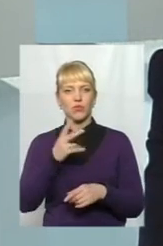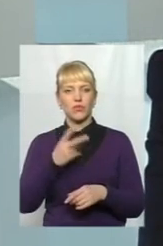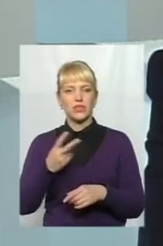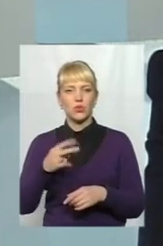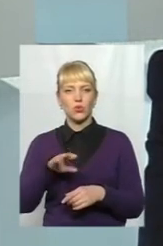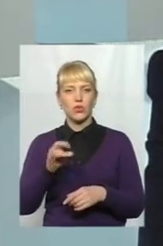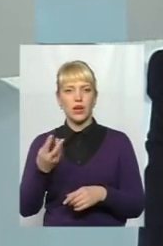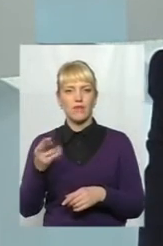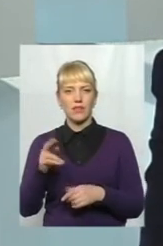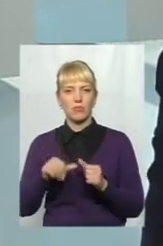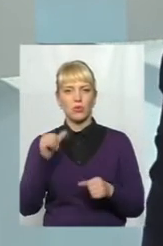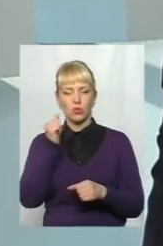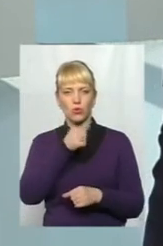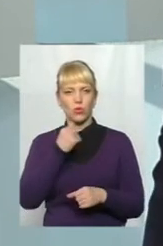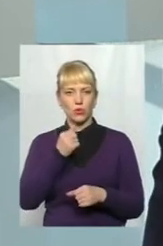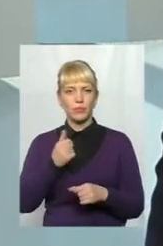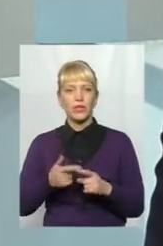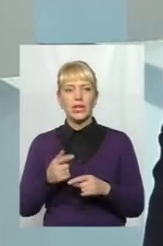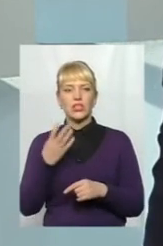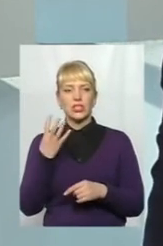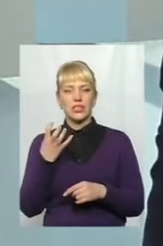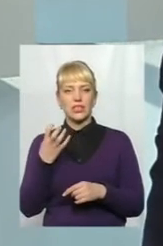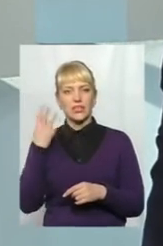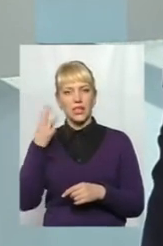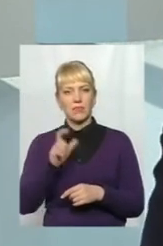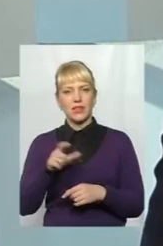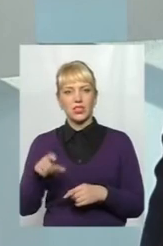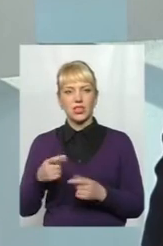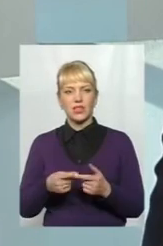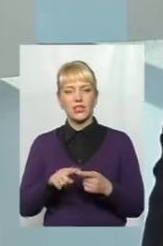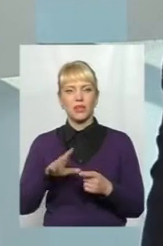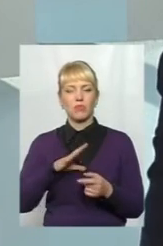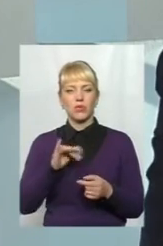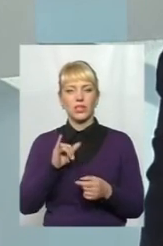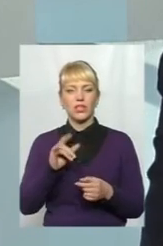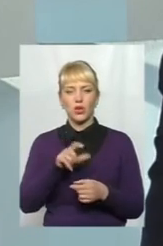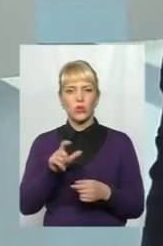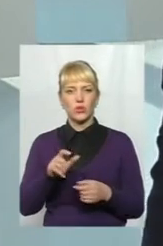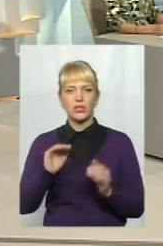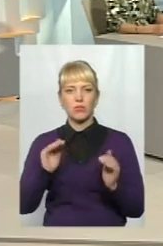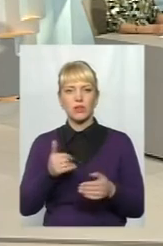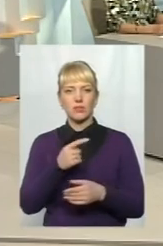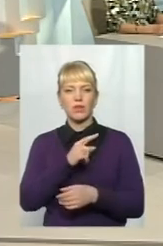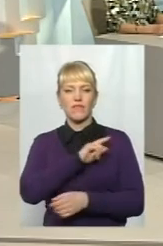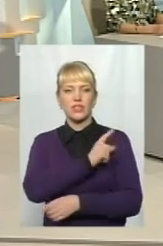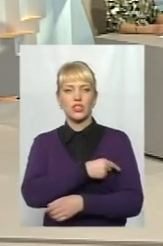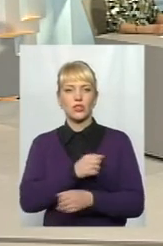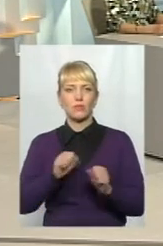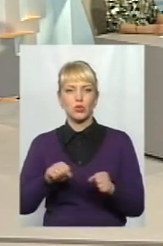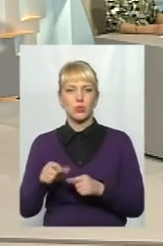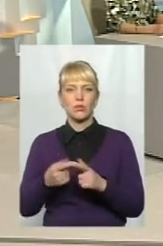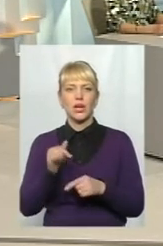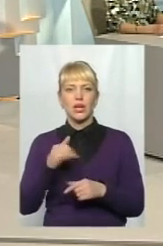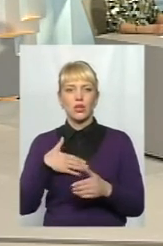травня минулого року. Тобто, власне, 400 хмельничан – це були і люди з обмеженими фізичною можливостями, це були і